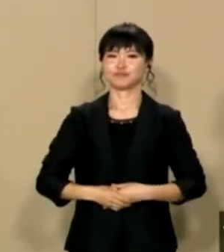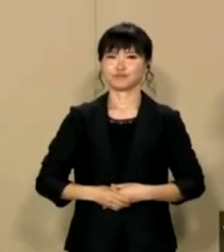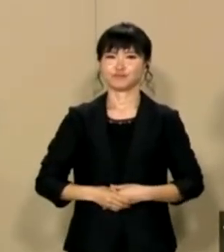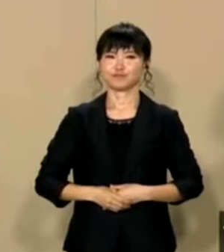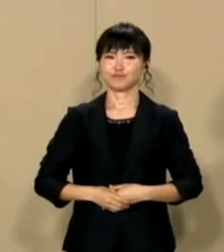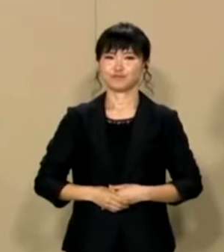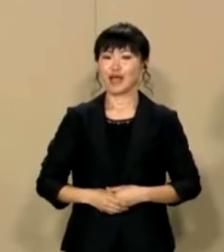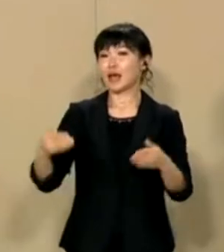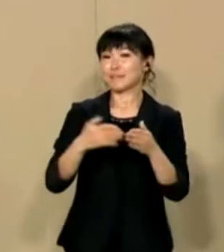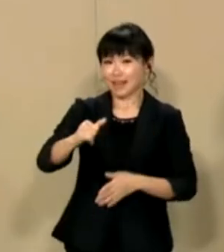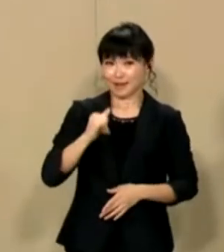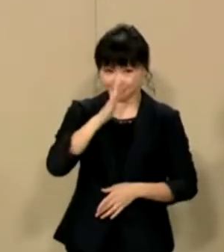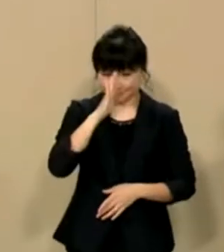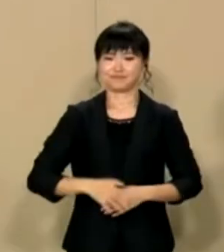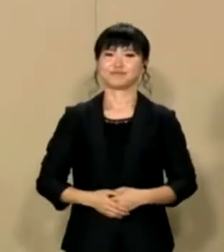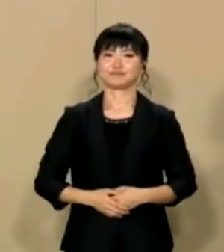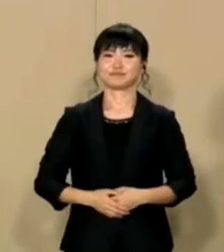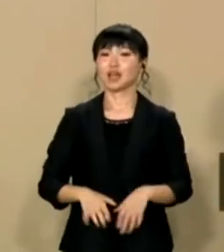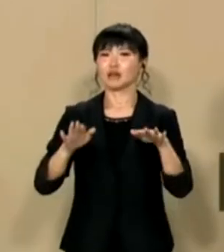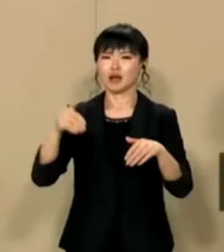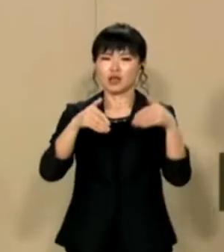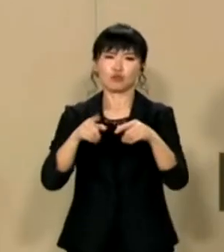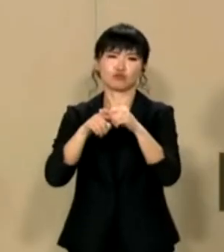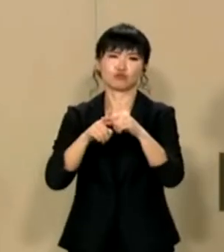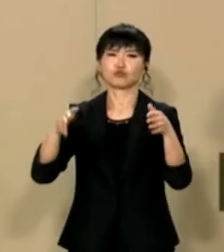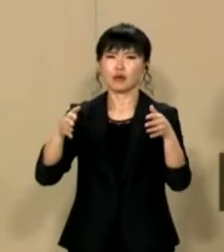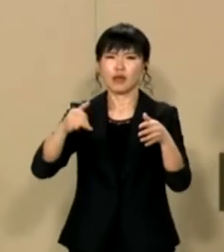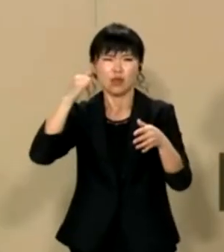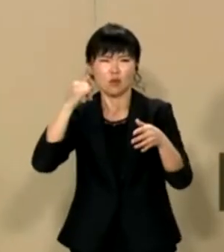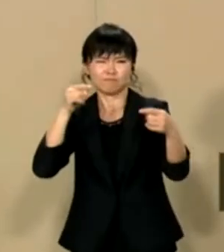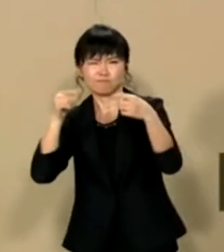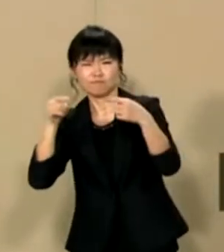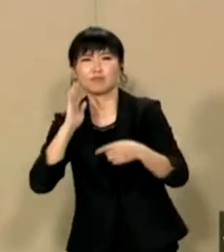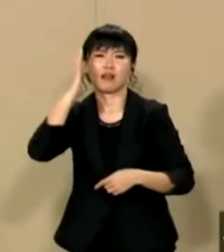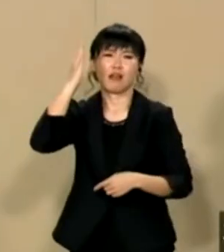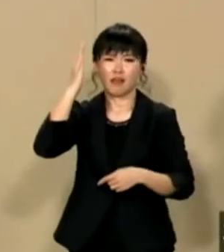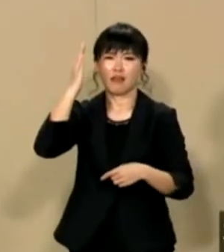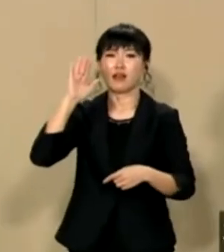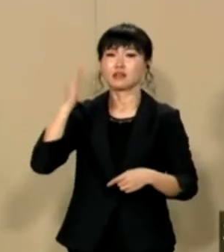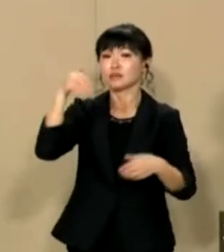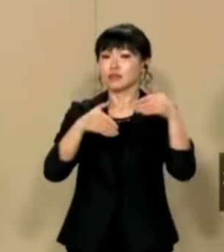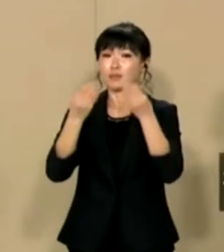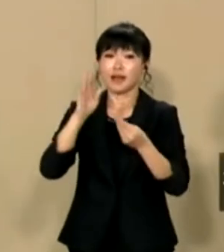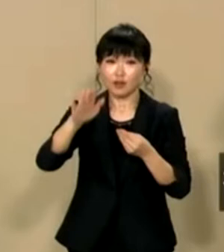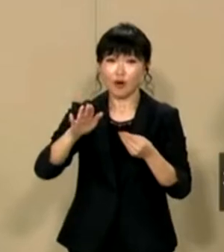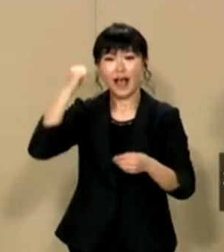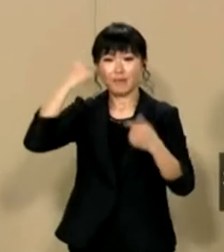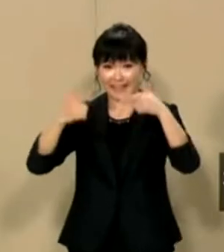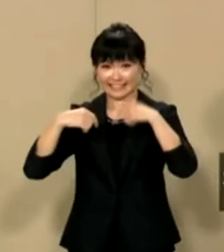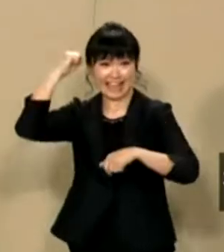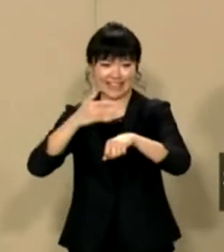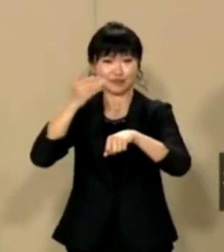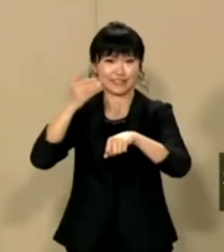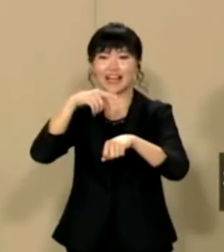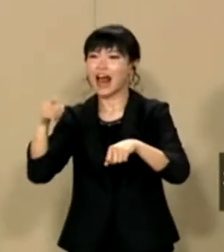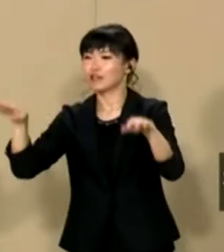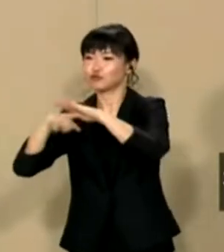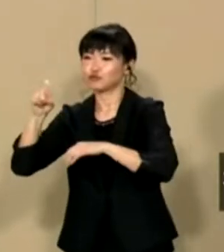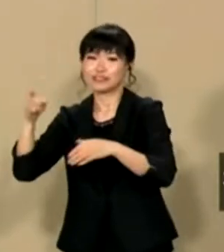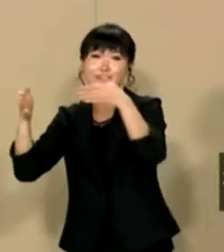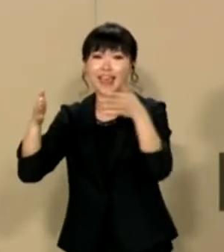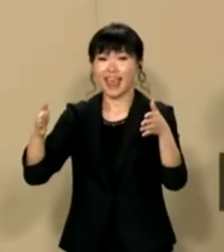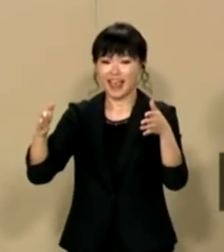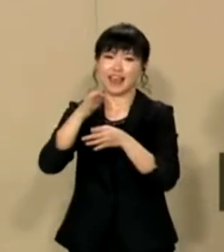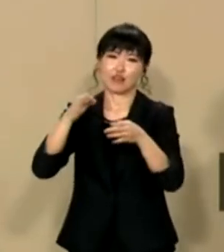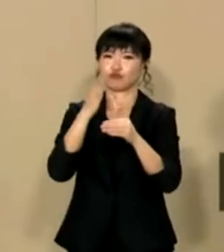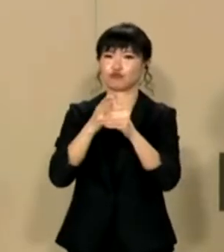0750までお電話くださいこの選挙期間中はお電話が大変混み合って繋がりにくくなりますが選挙が終わった後も毎朝朝毎日朝9時から夜の11時まで